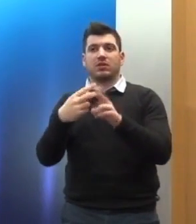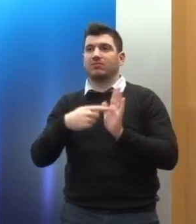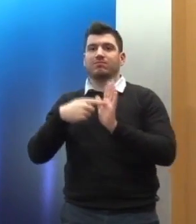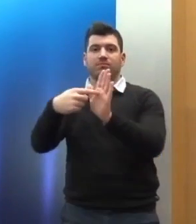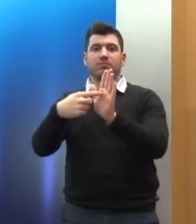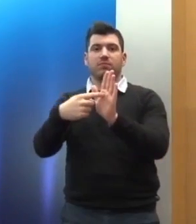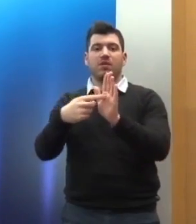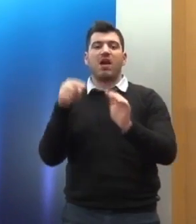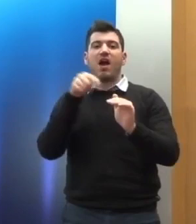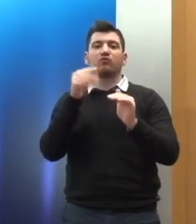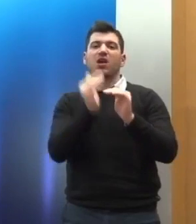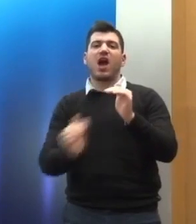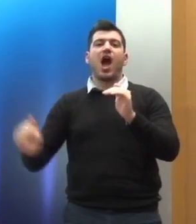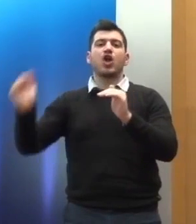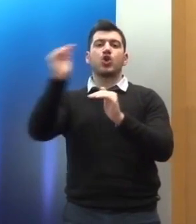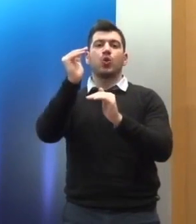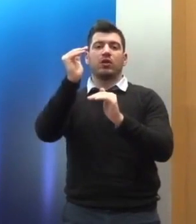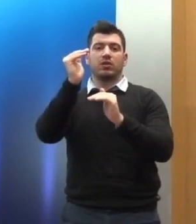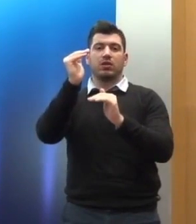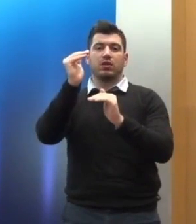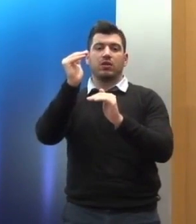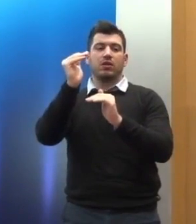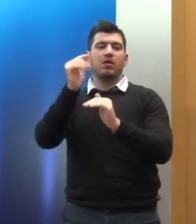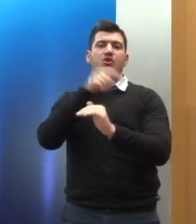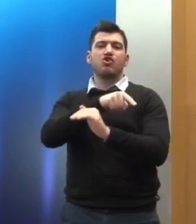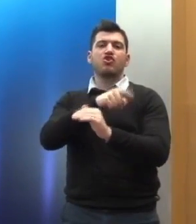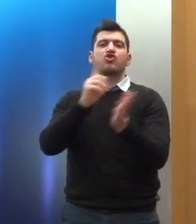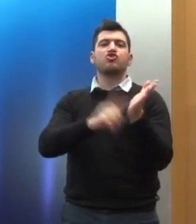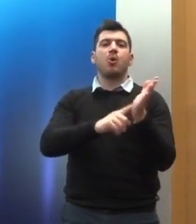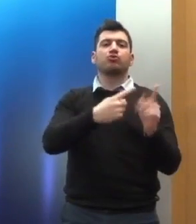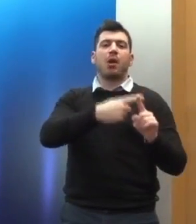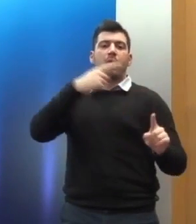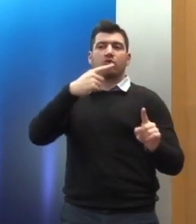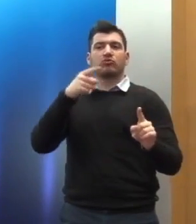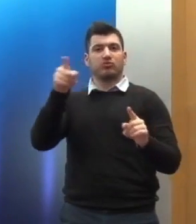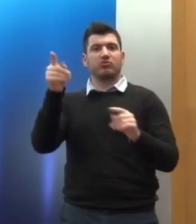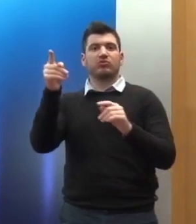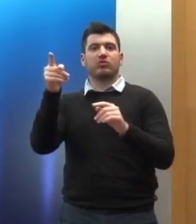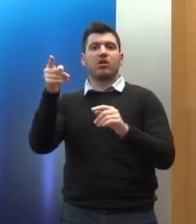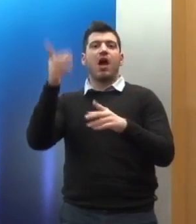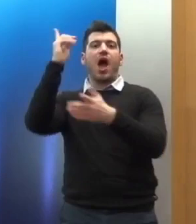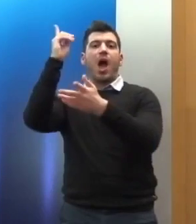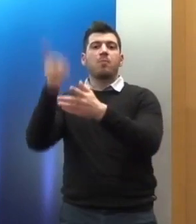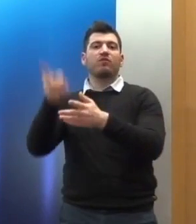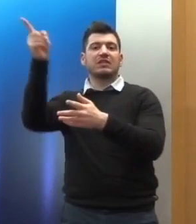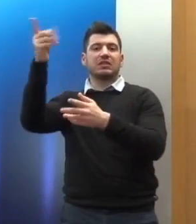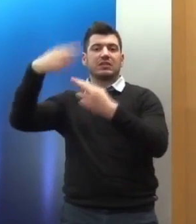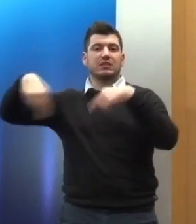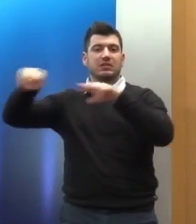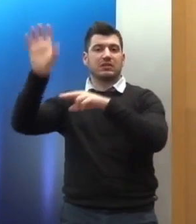έχουν ανώτερη τυπική ισχύ. Από τους απλούς νόμους, είναι αλήθεια υποσυνταγματική ισχύ, κατώτερη από το Σύνταγμα,